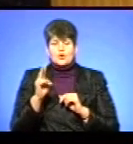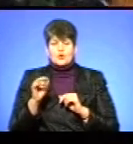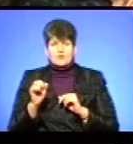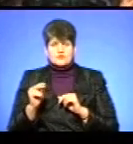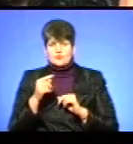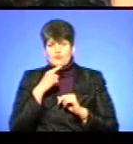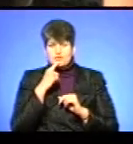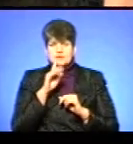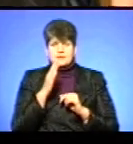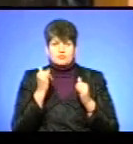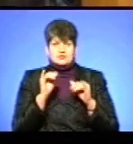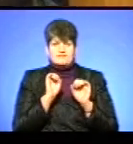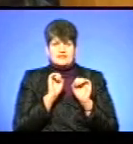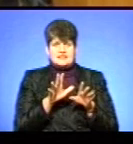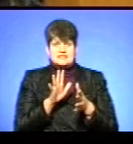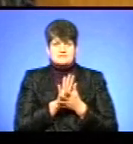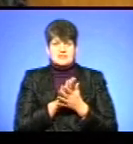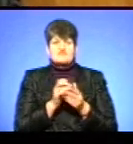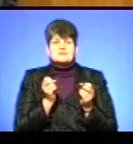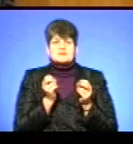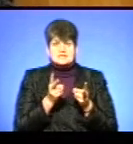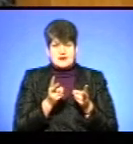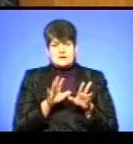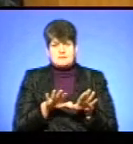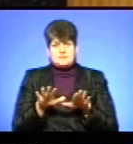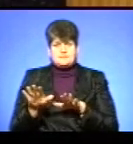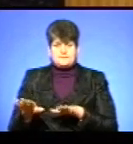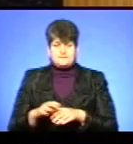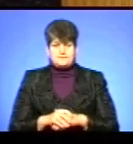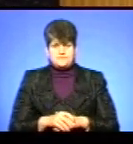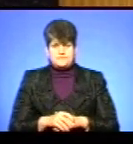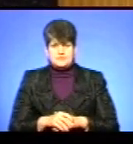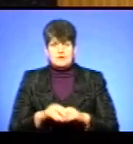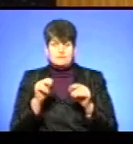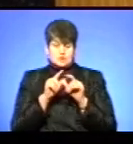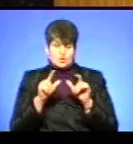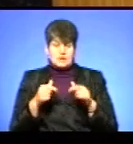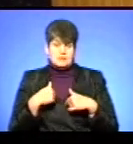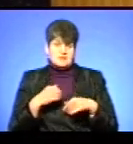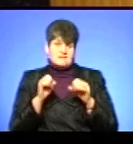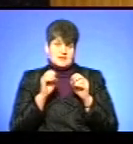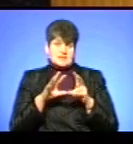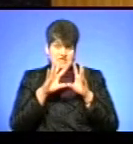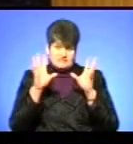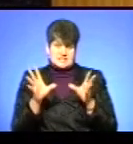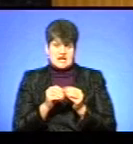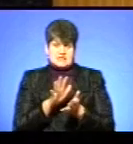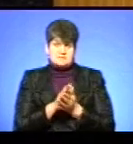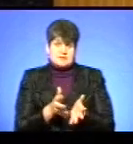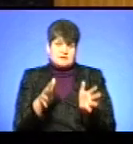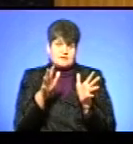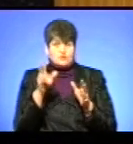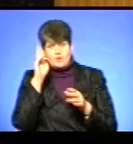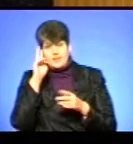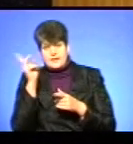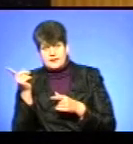відтепер буде кидати сміття у спеціально відведені для цього контейнери. «В школі ми зазвичай викидали в загальні смітники, в туалеті